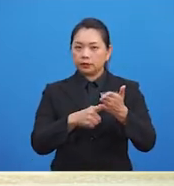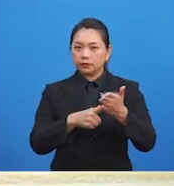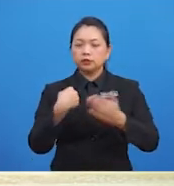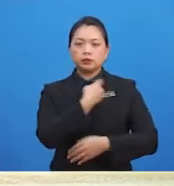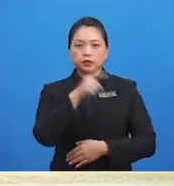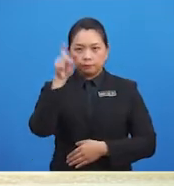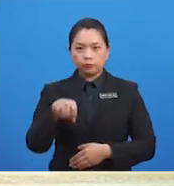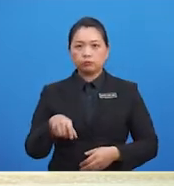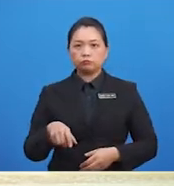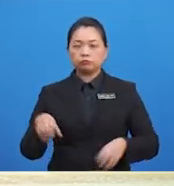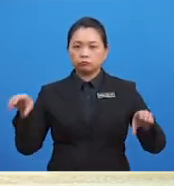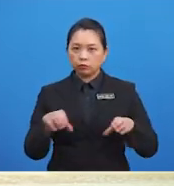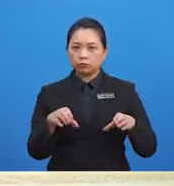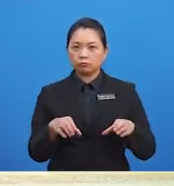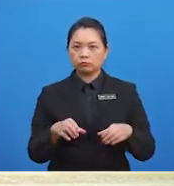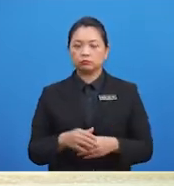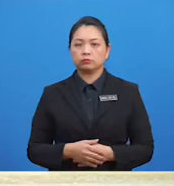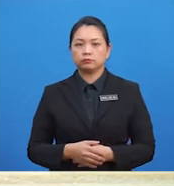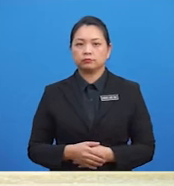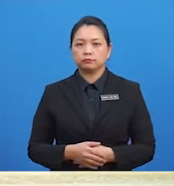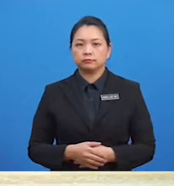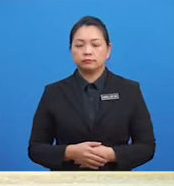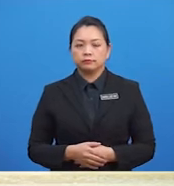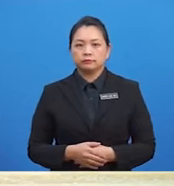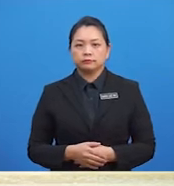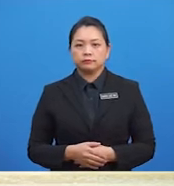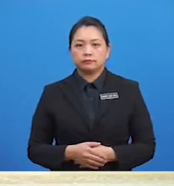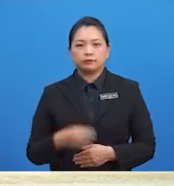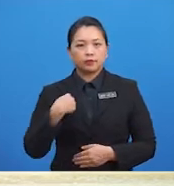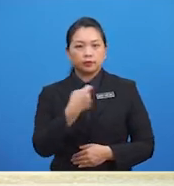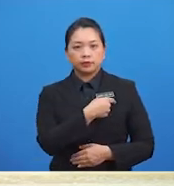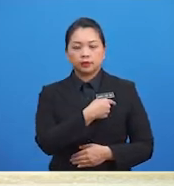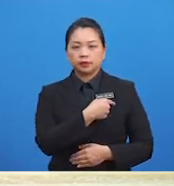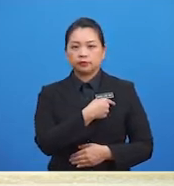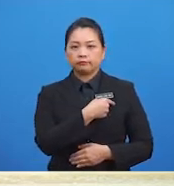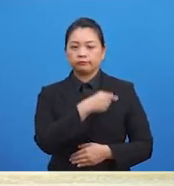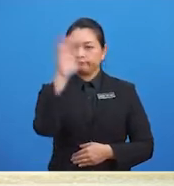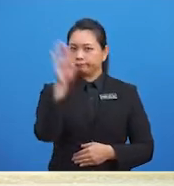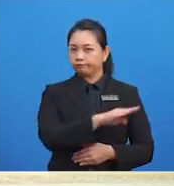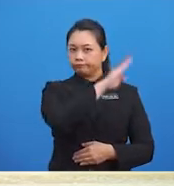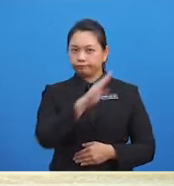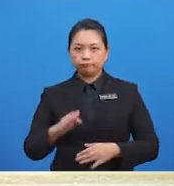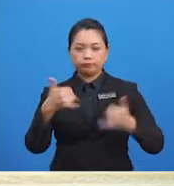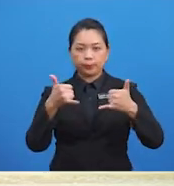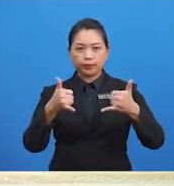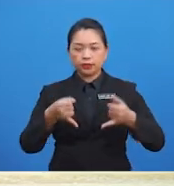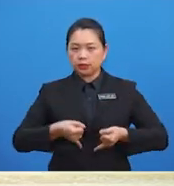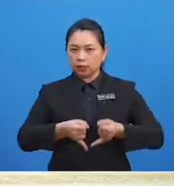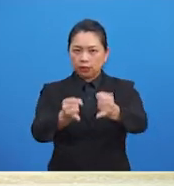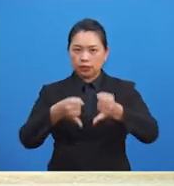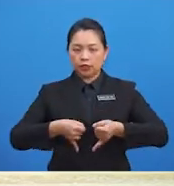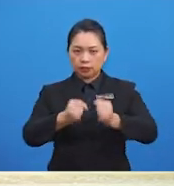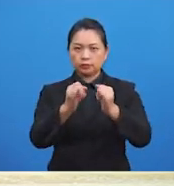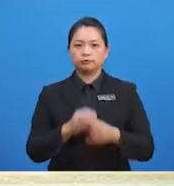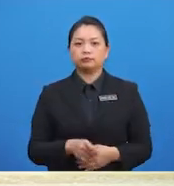patut kita lakukan semasa berada di jalan raya? Kita dilarang bermain di atas jalan raya